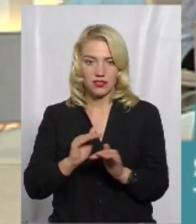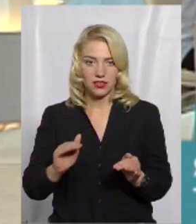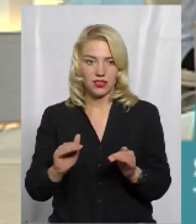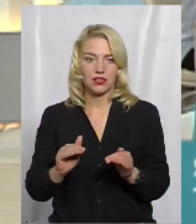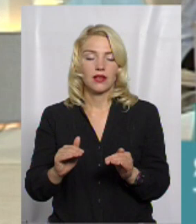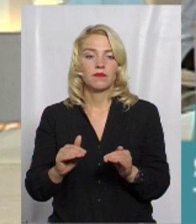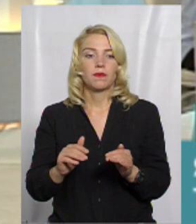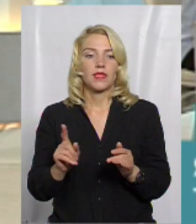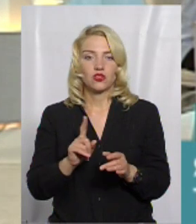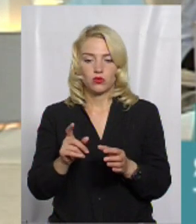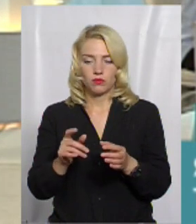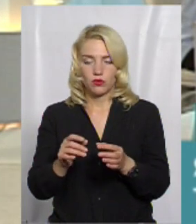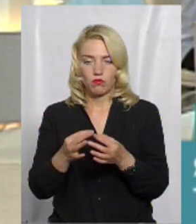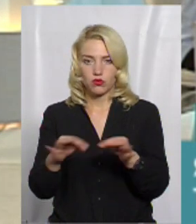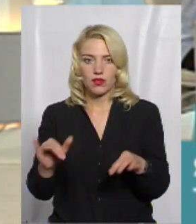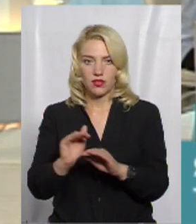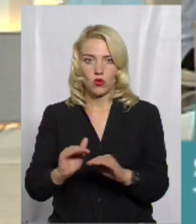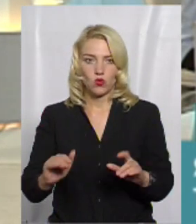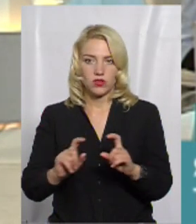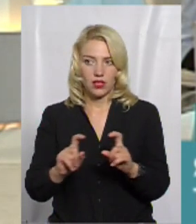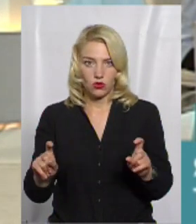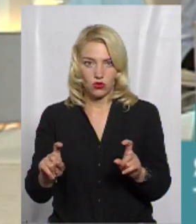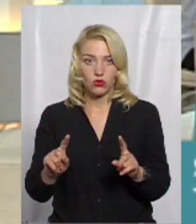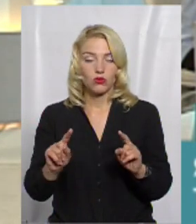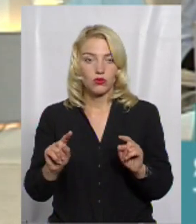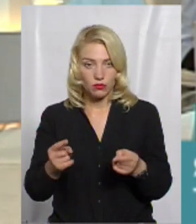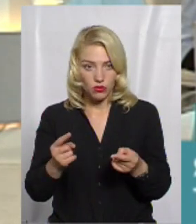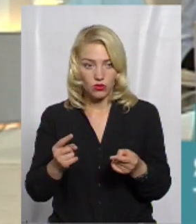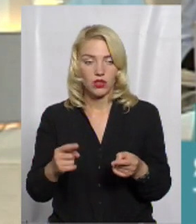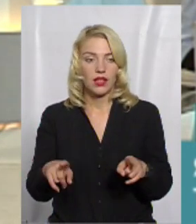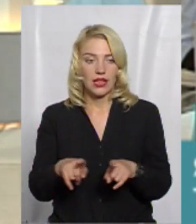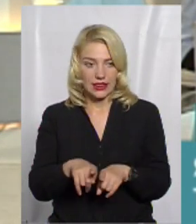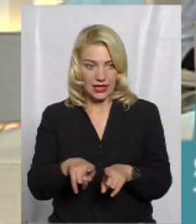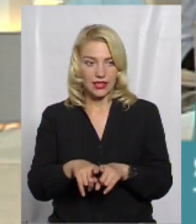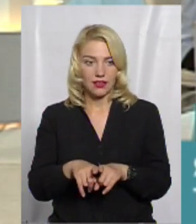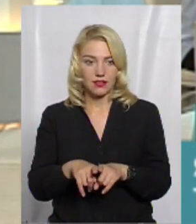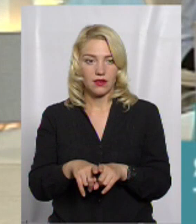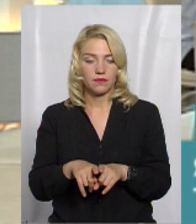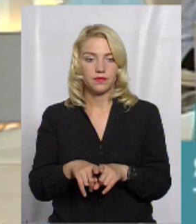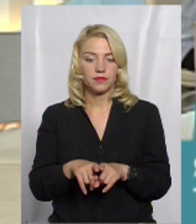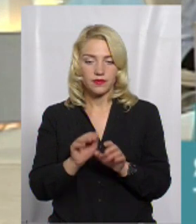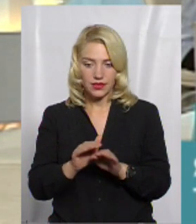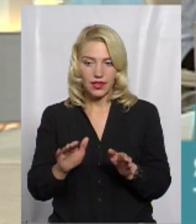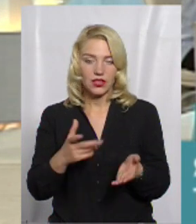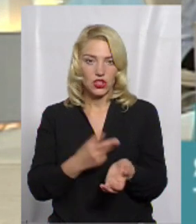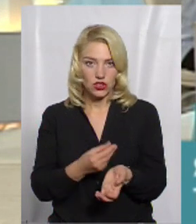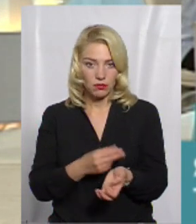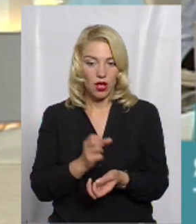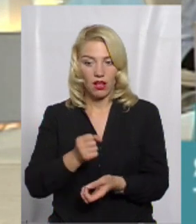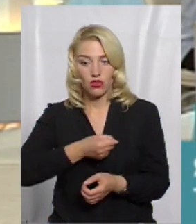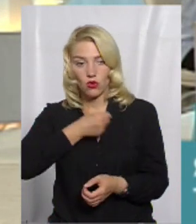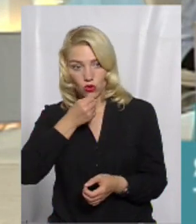допущені в дитячі заклади. Тому такий контингент щеплюється. А дорослі